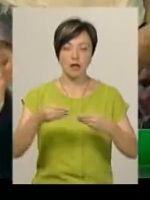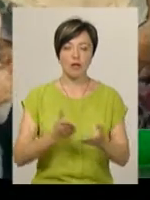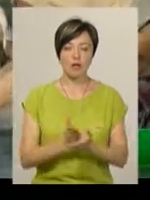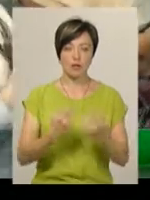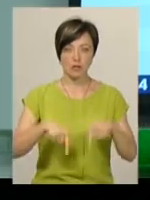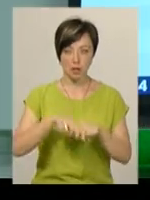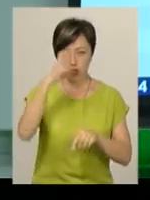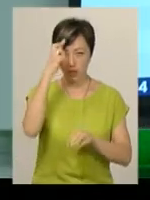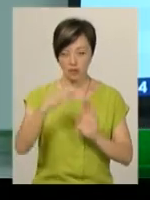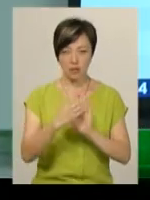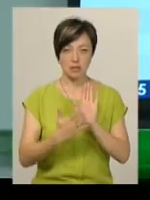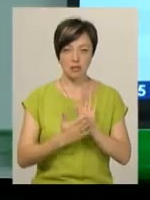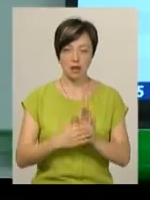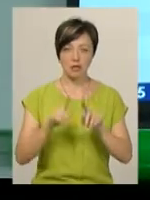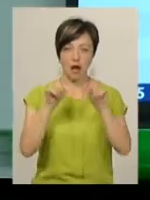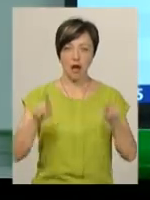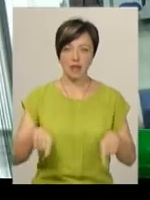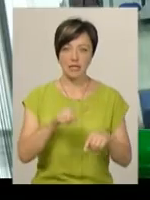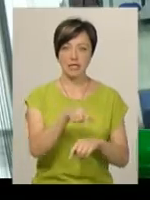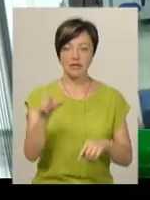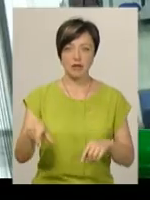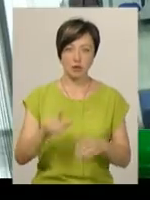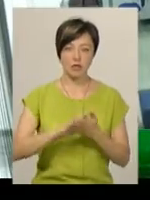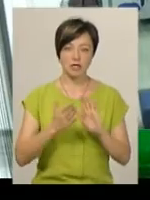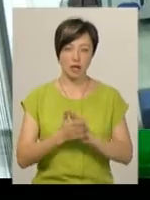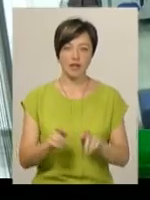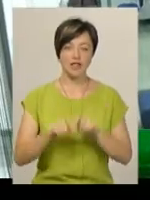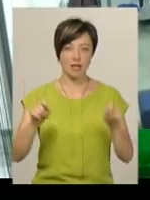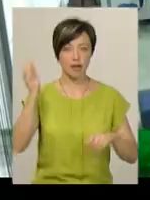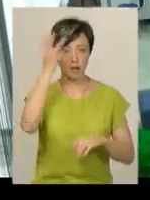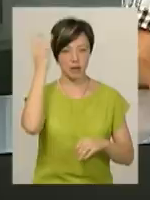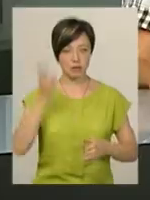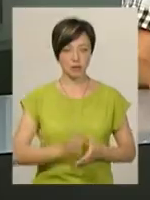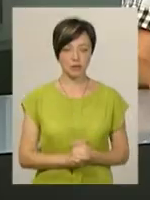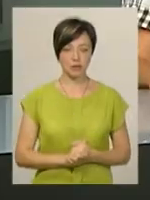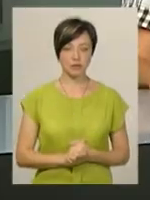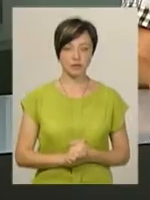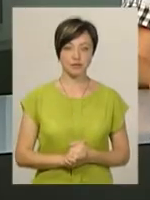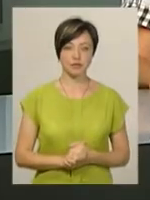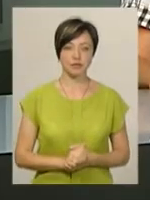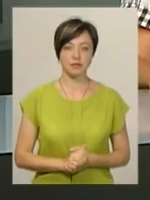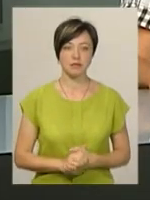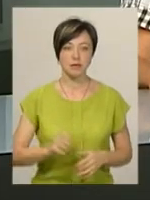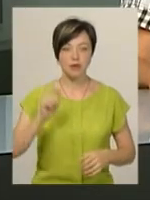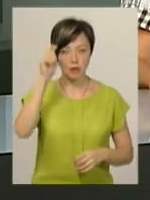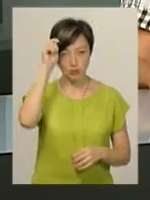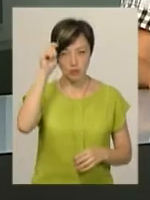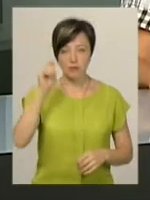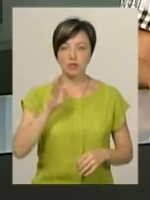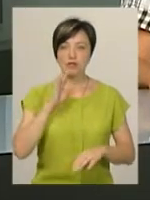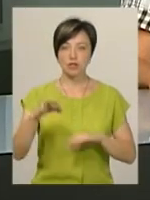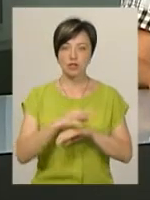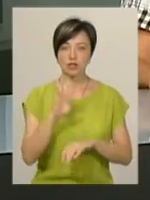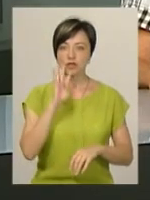у сфері державної реєстрації актів цивільного стану в стилі «Оупенспейс» відкрили у Хмельницькому. Чоловік, жінка та їхня